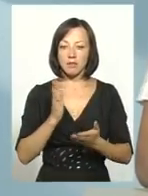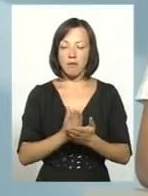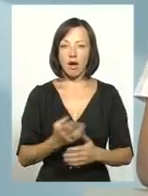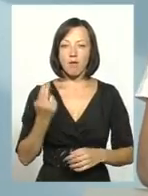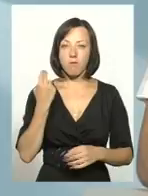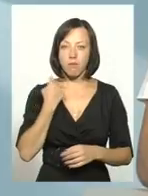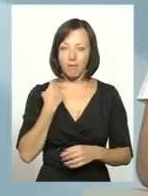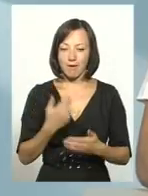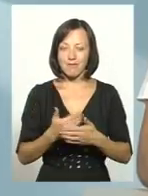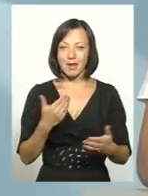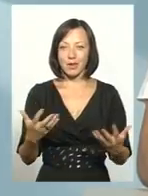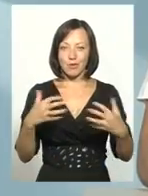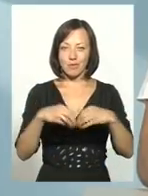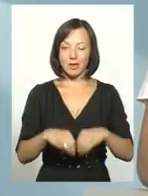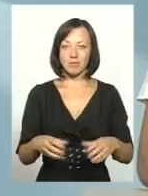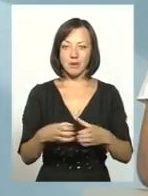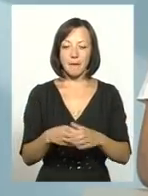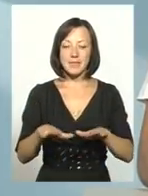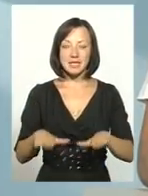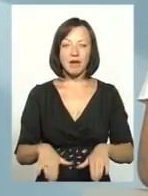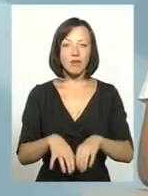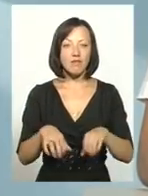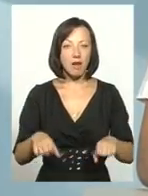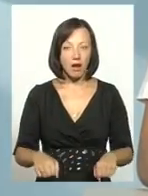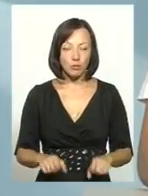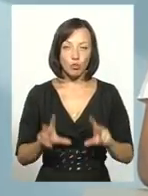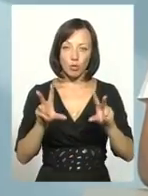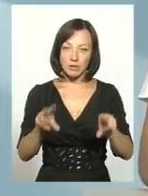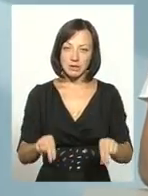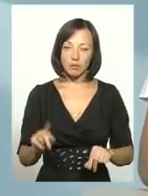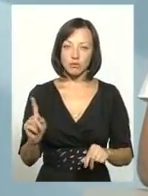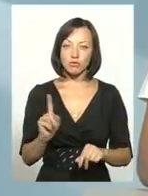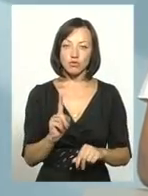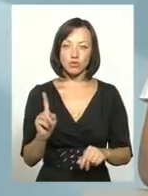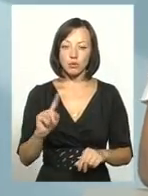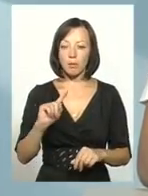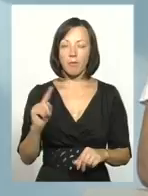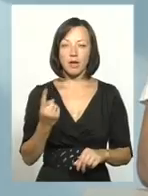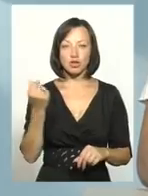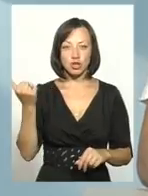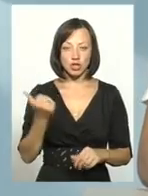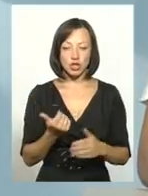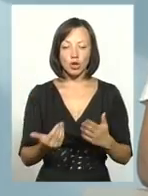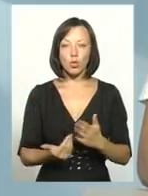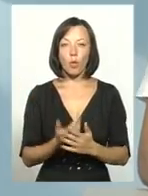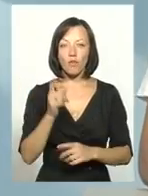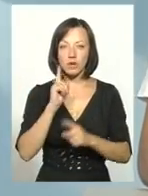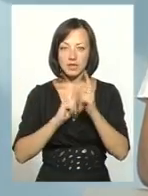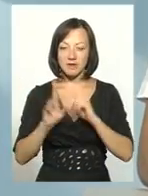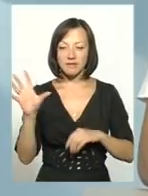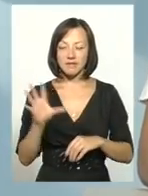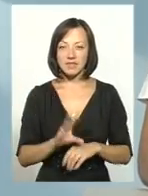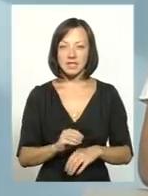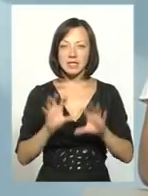громадами, взагалі перед органами місцевого самоврядування, і він пообіцяв, що буквально в перший тиждень нової сесії він всі ці